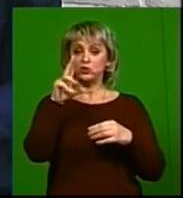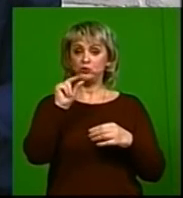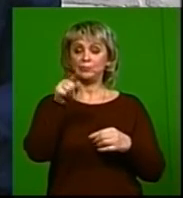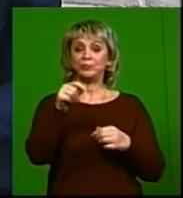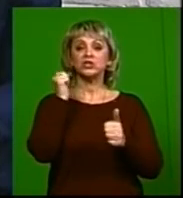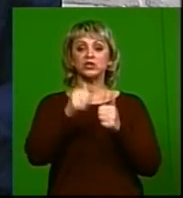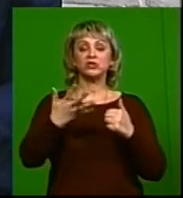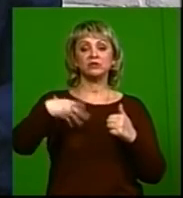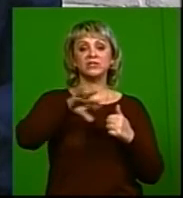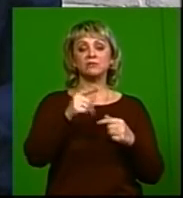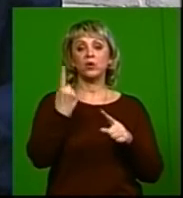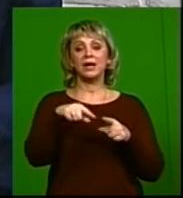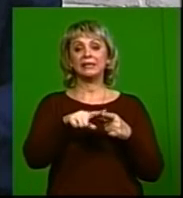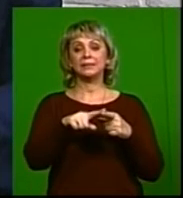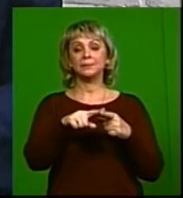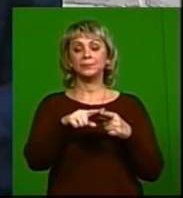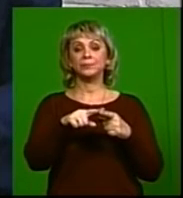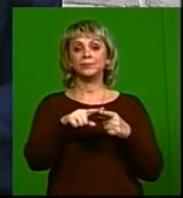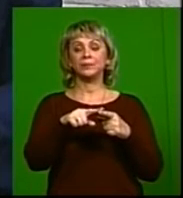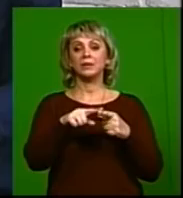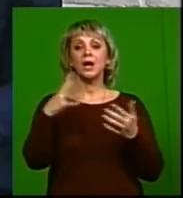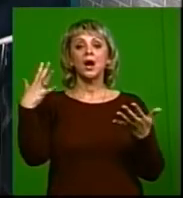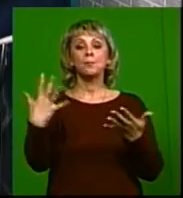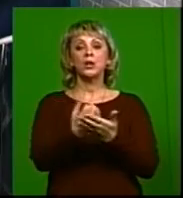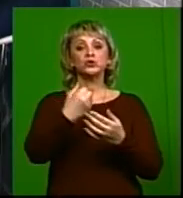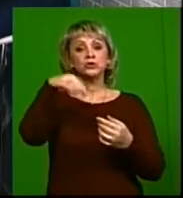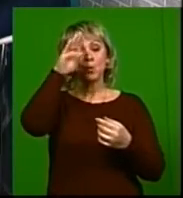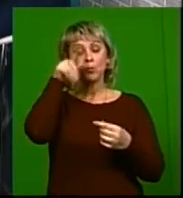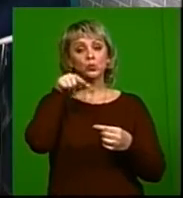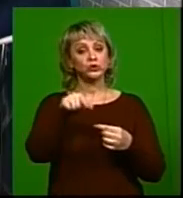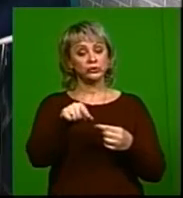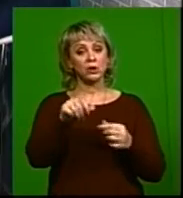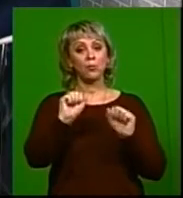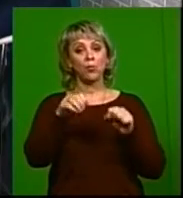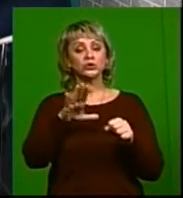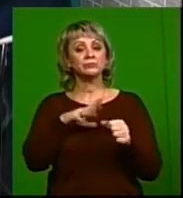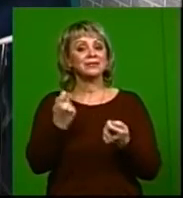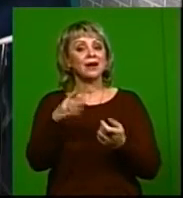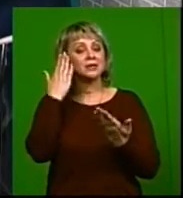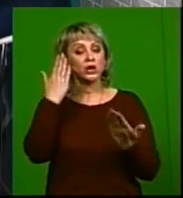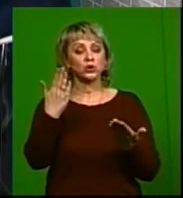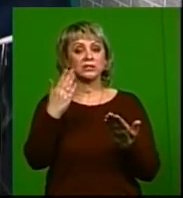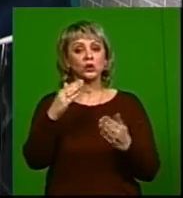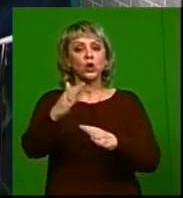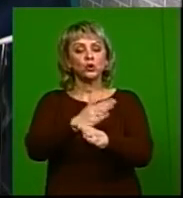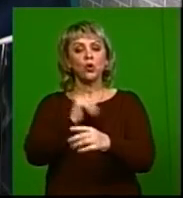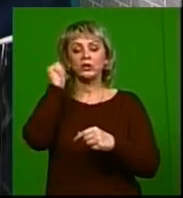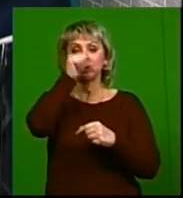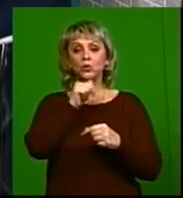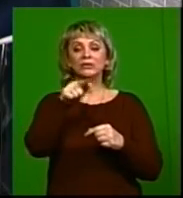Чаще всего это вот этот перевод. То есть мужчина, он может никогда об этом не узнать? Долгие годы.